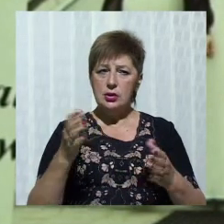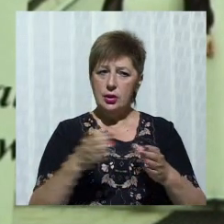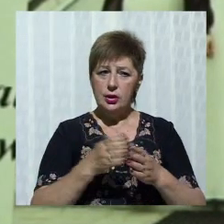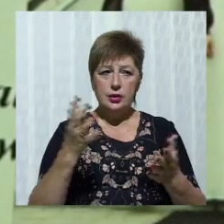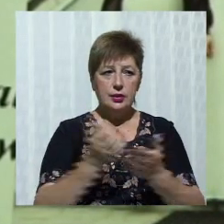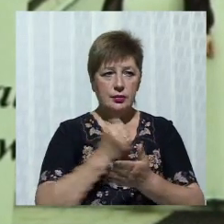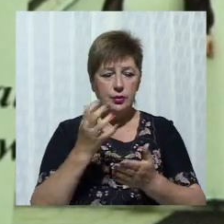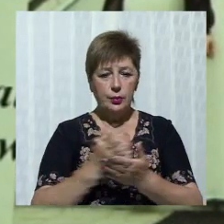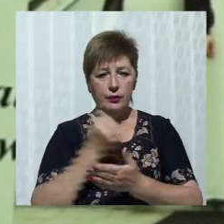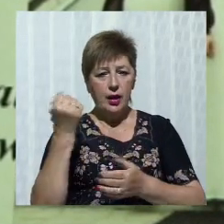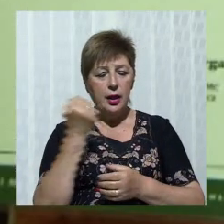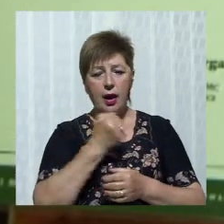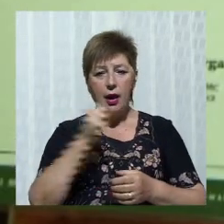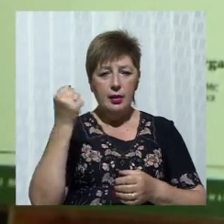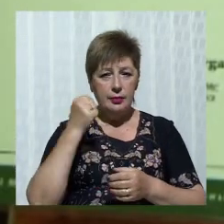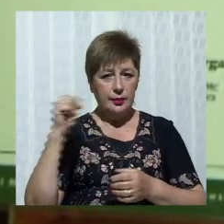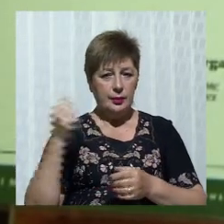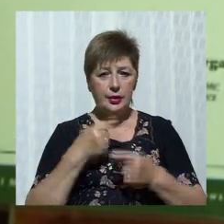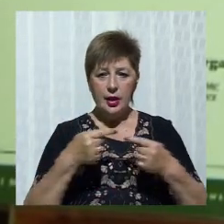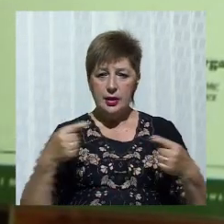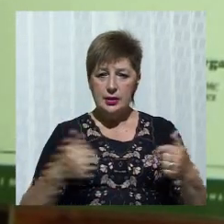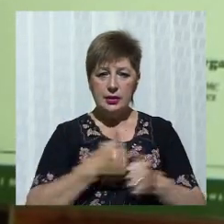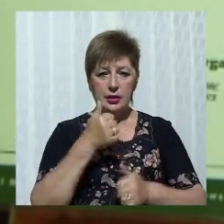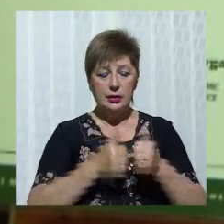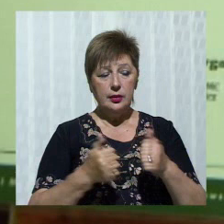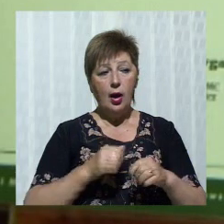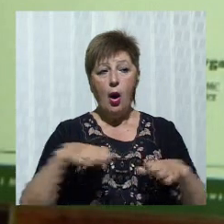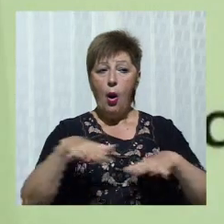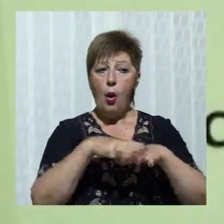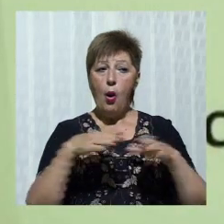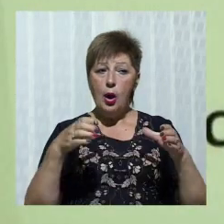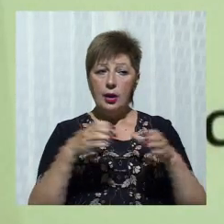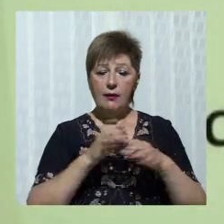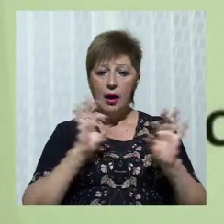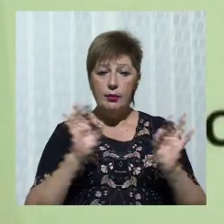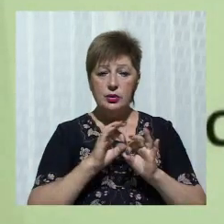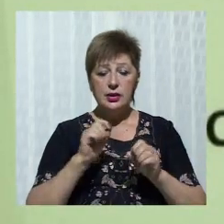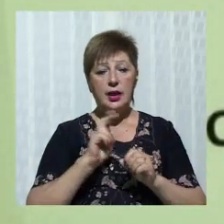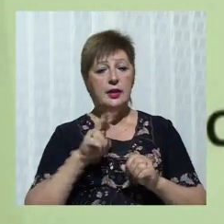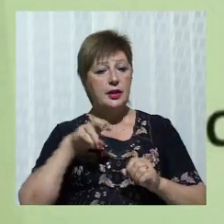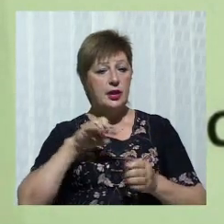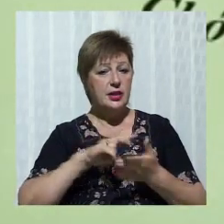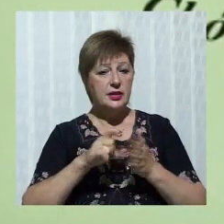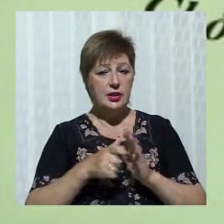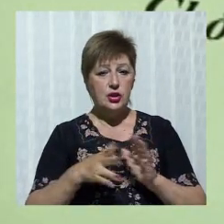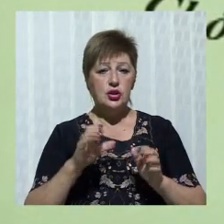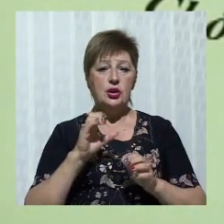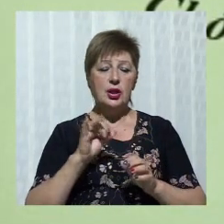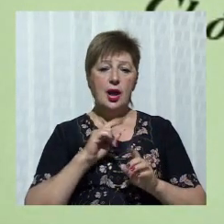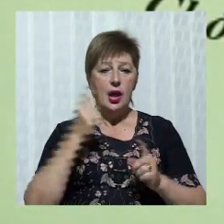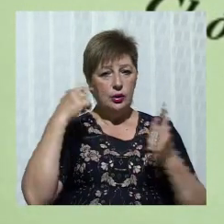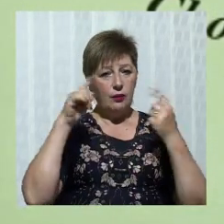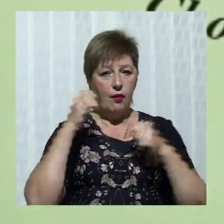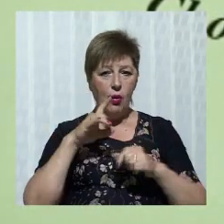конкурсах і фестивалях. В репертуарі хору сучасна хорова музика і твори класичні, що охоплюють музику доби бароку та ренесансу.